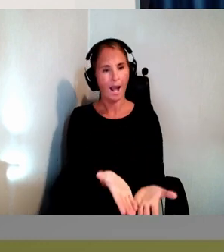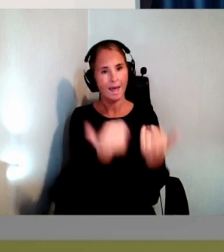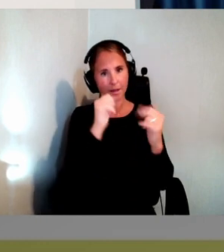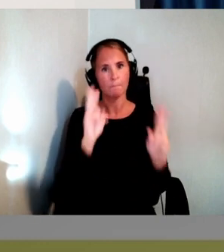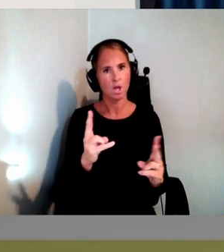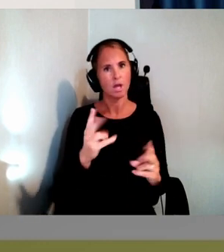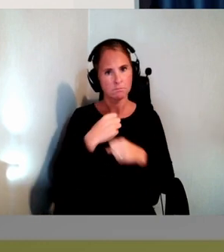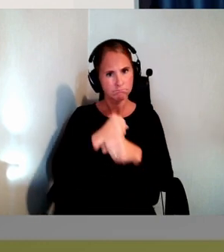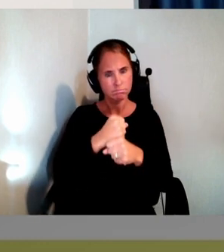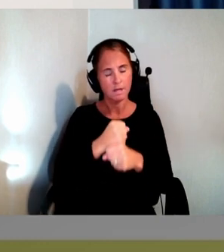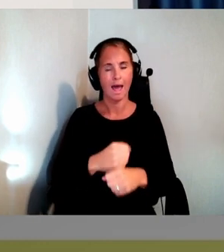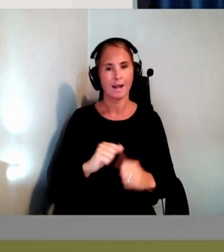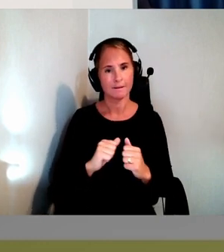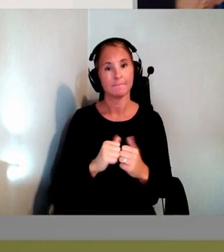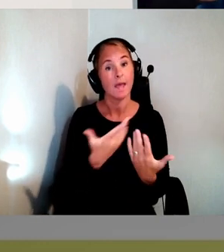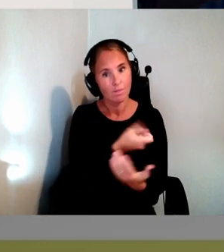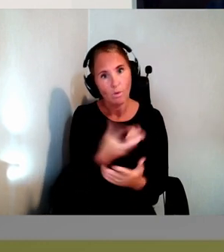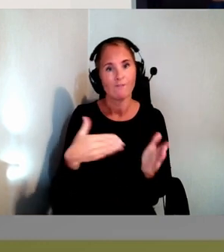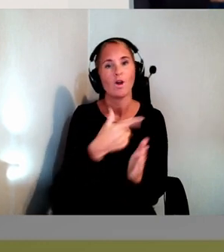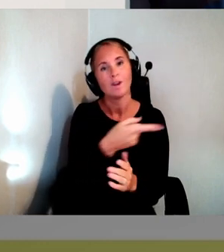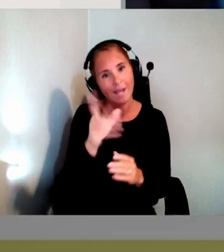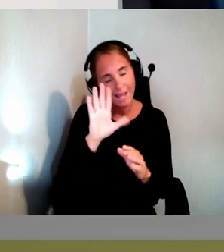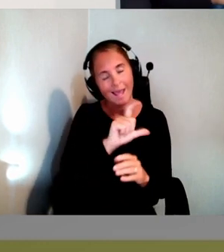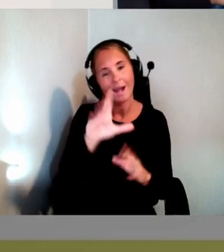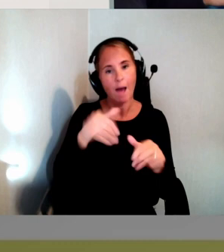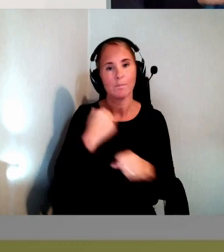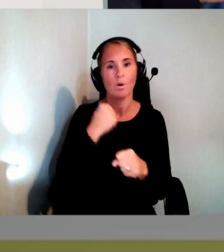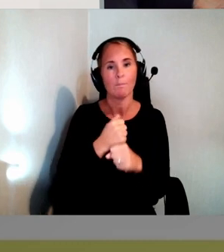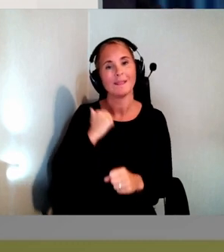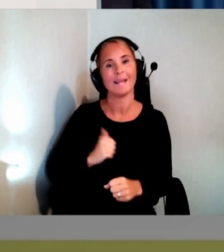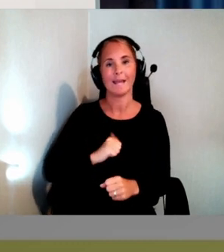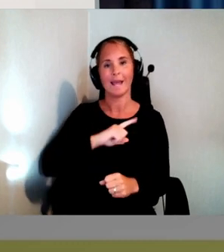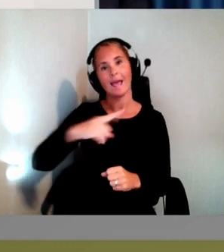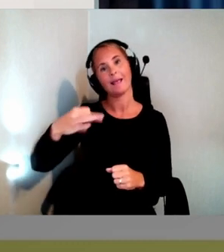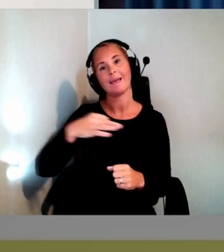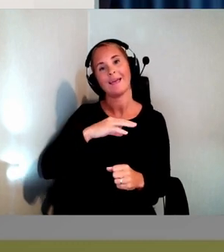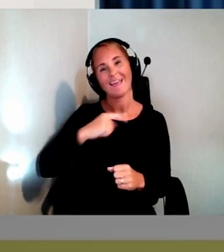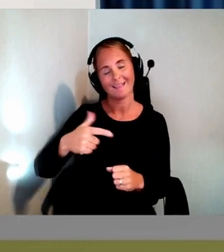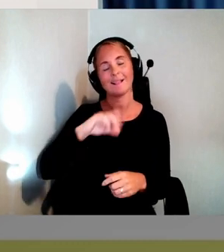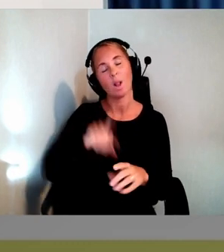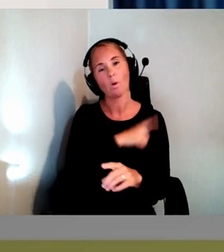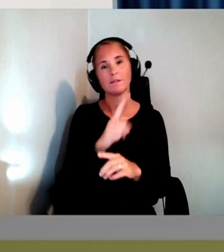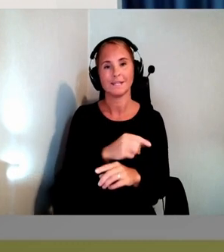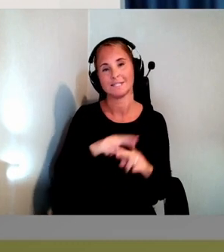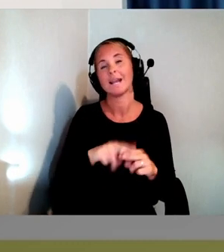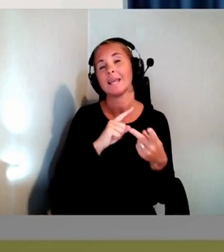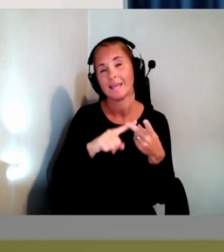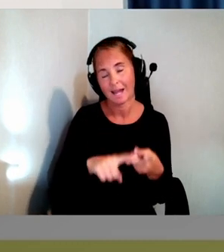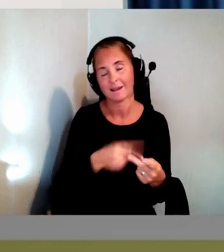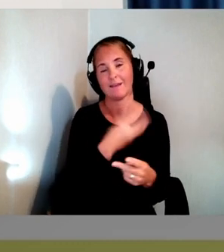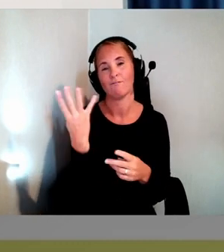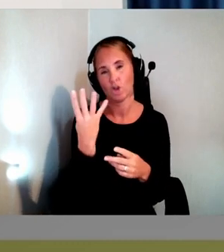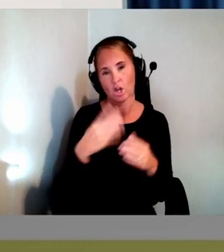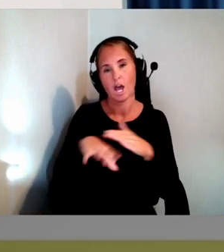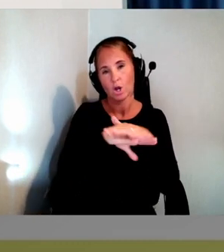en del av er som håller på med tillgänglighet längre känner igen det här. För det är fyra väldigt centrala principer. Och de